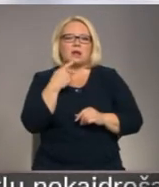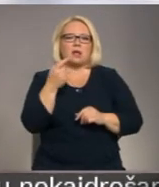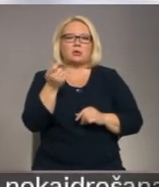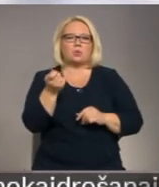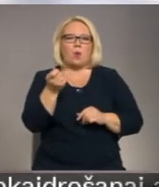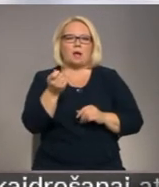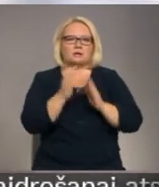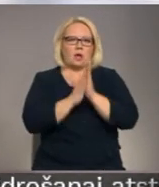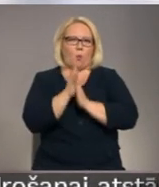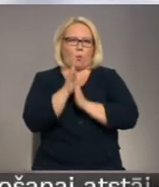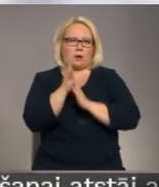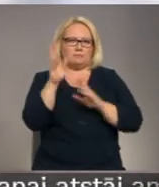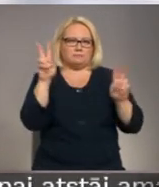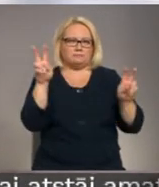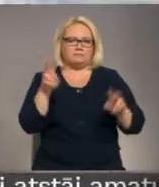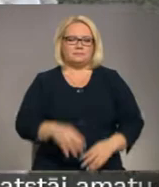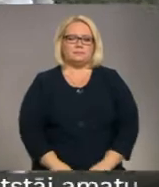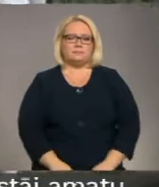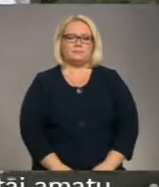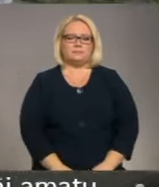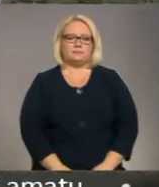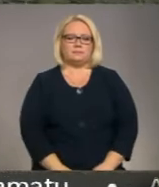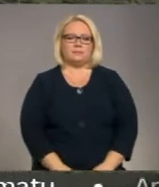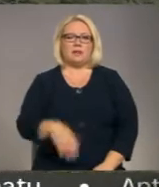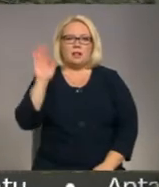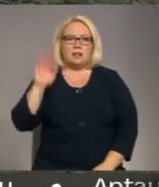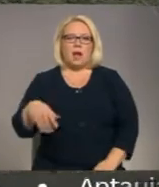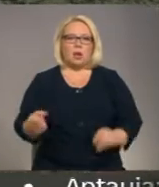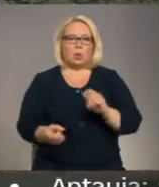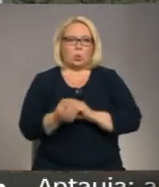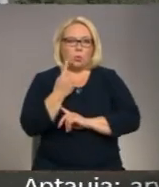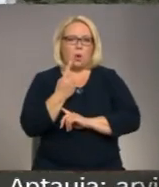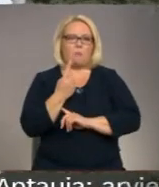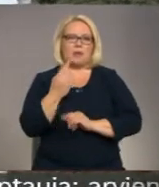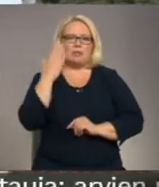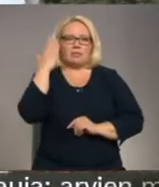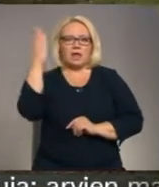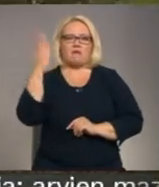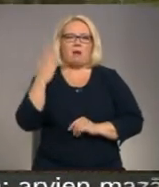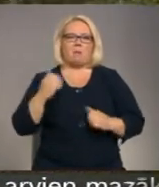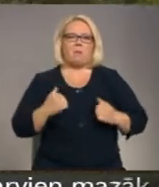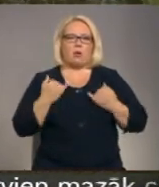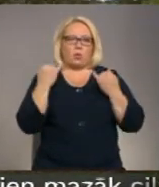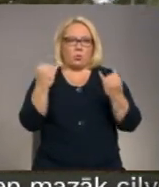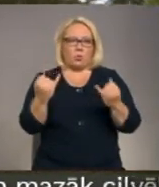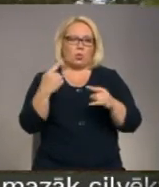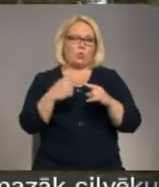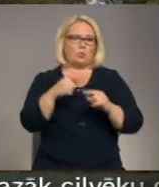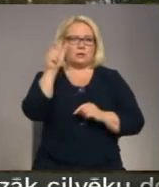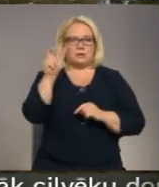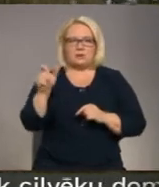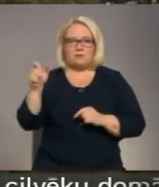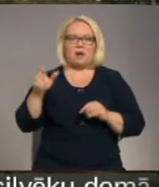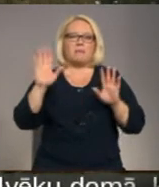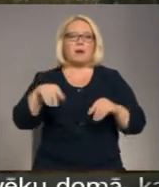Vairāk stāstas Skrūndas TV. Lai top dievam par godu un cilvēkiem par